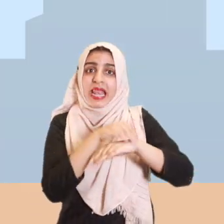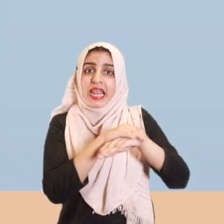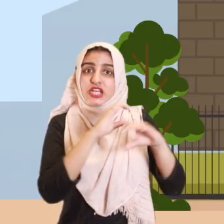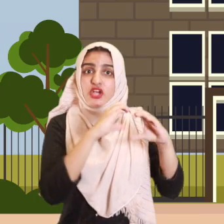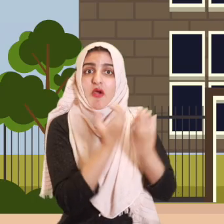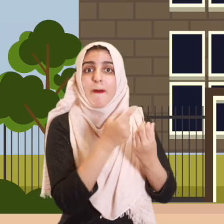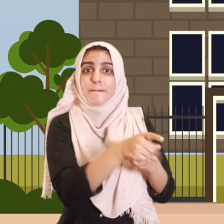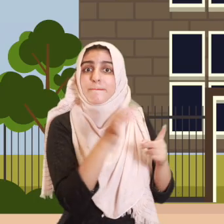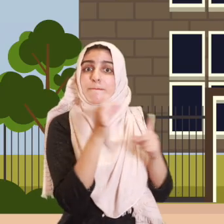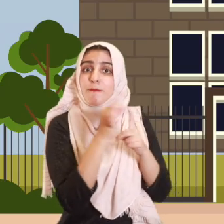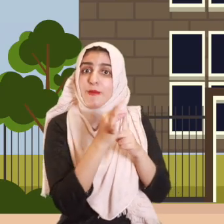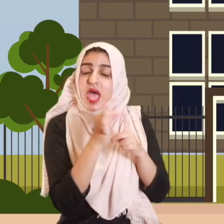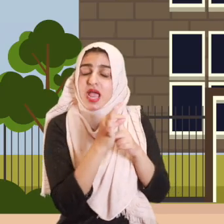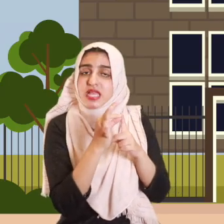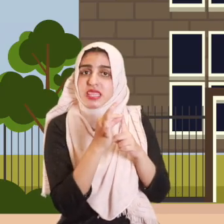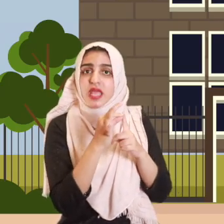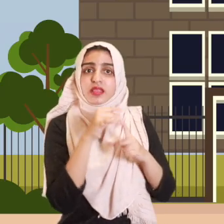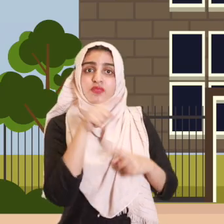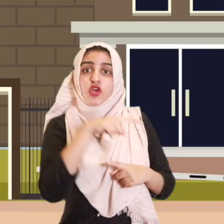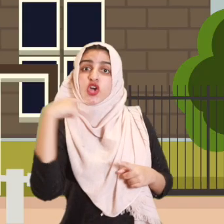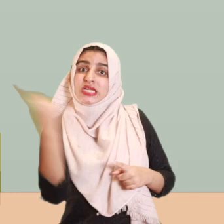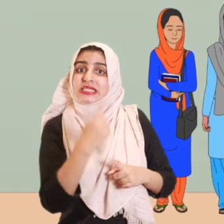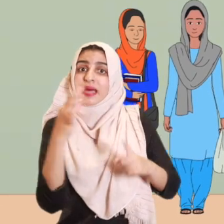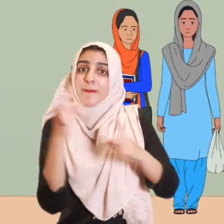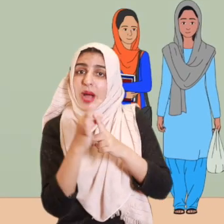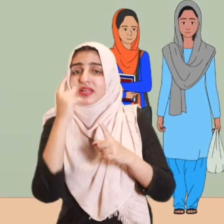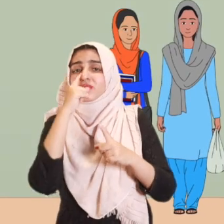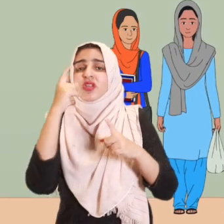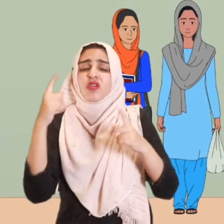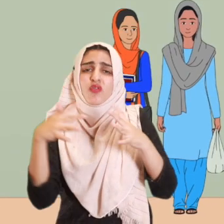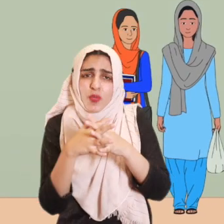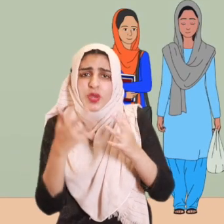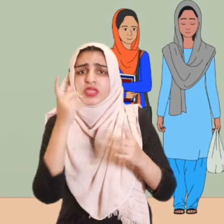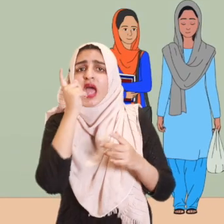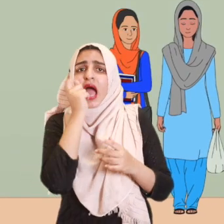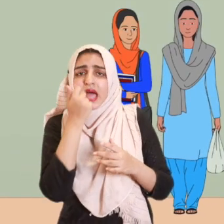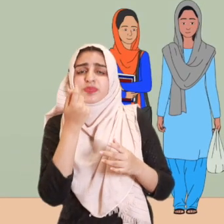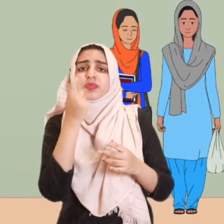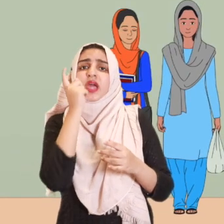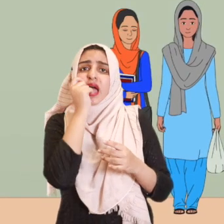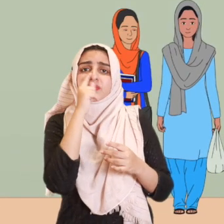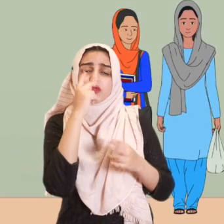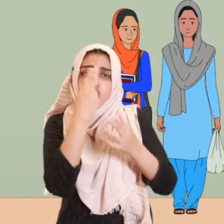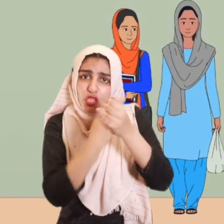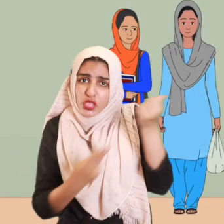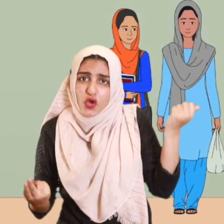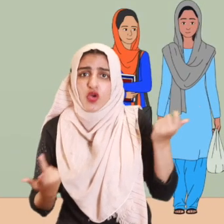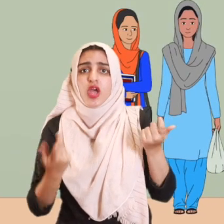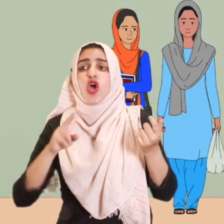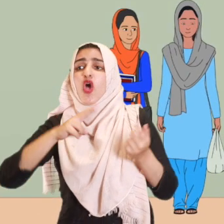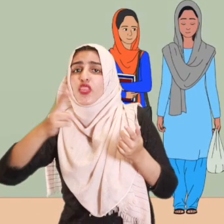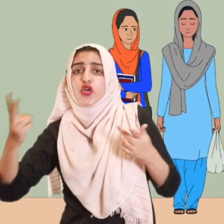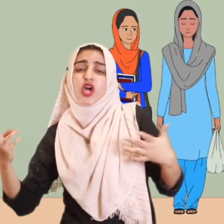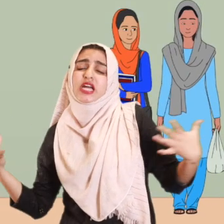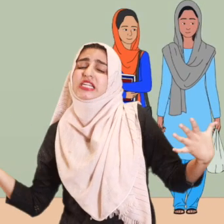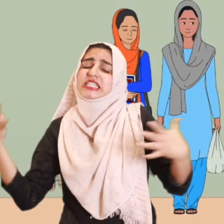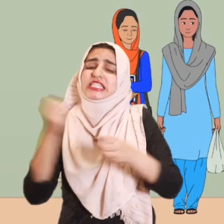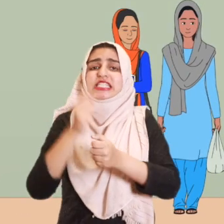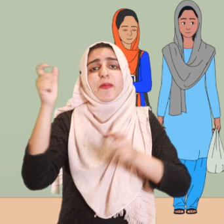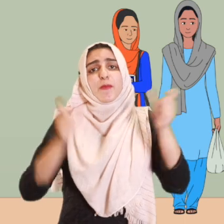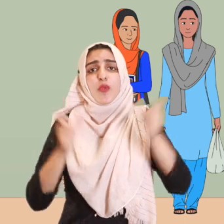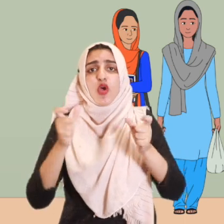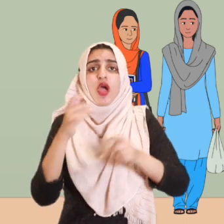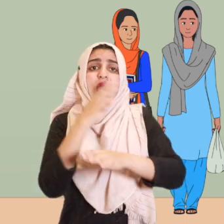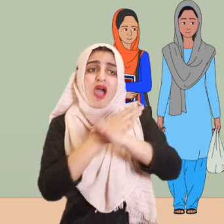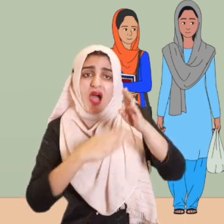الیکشن کمیشن آف پاکستان ہر پاکستانی بشمول مرد، عورتیں، خواجہ سرا، اقلیتیں اور